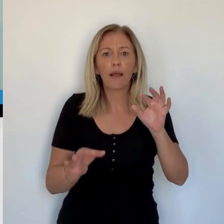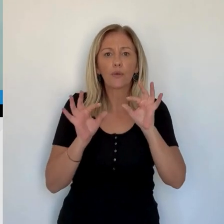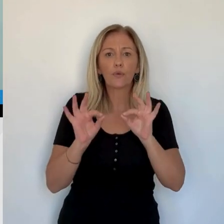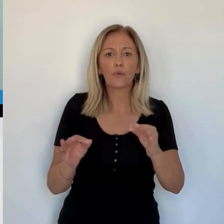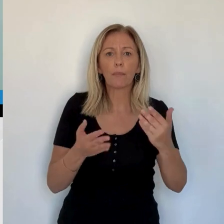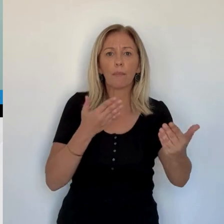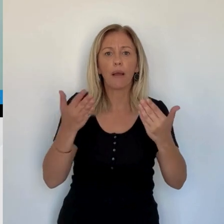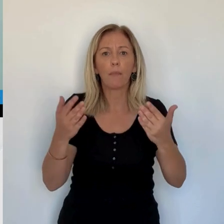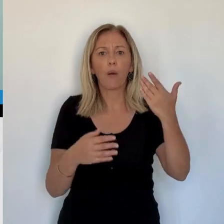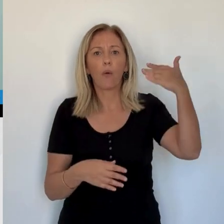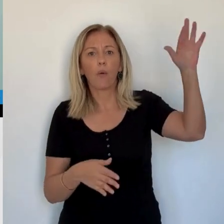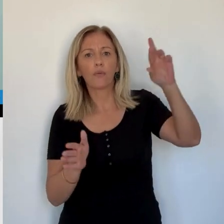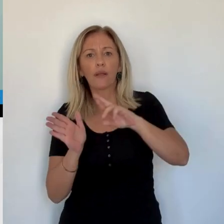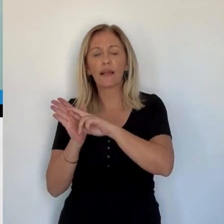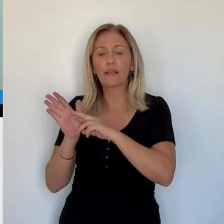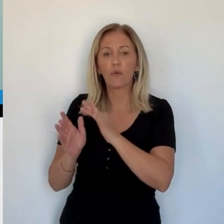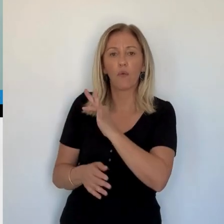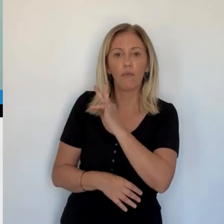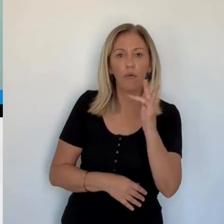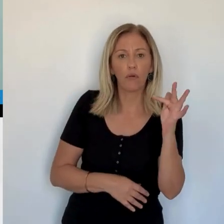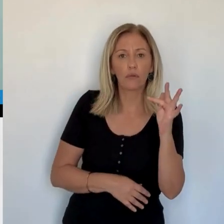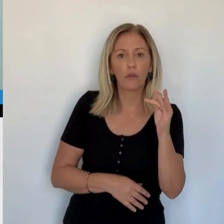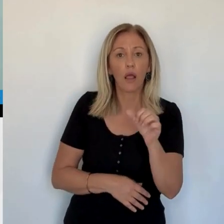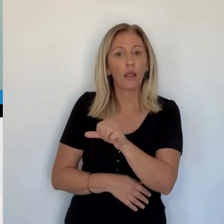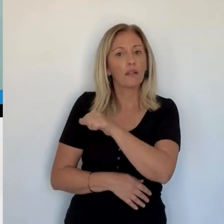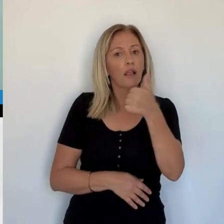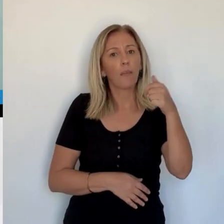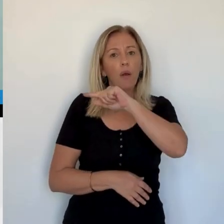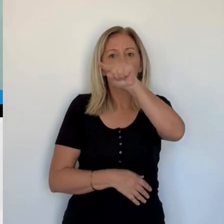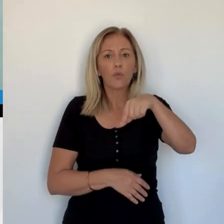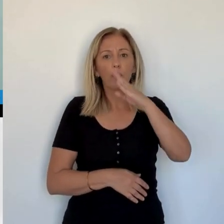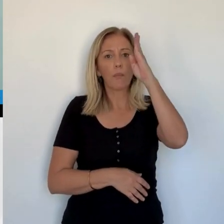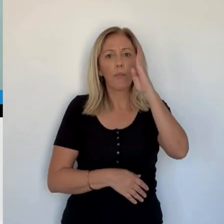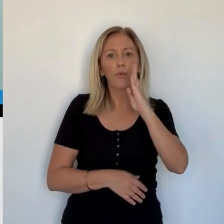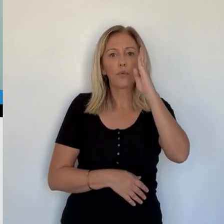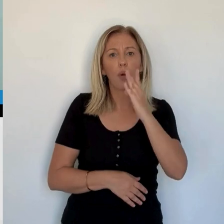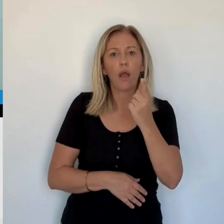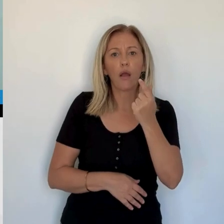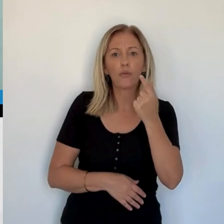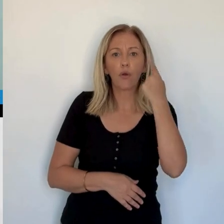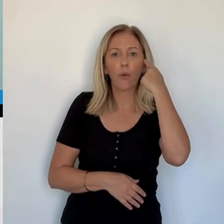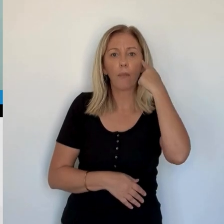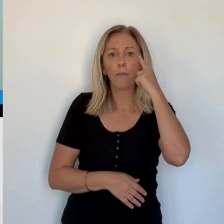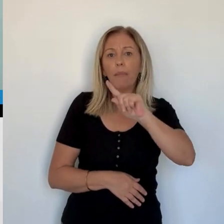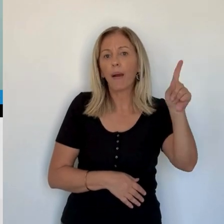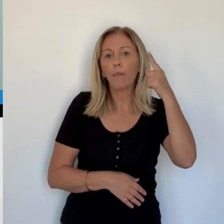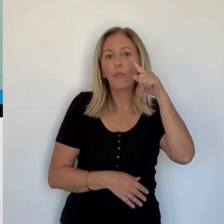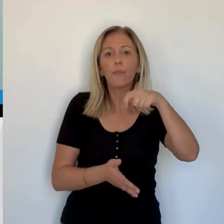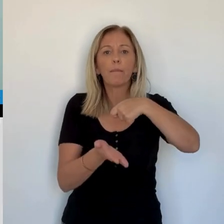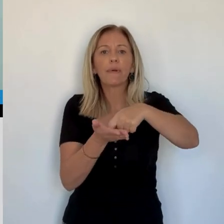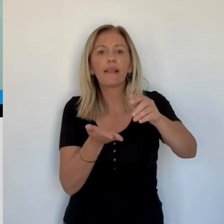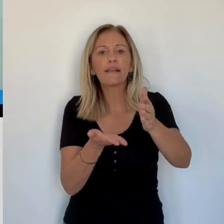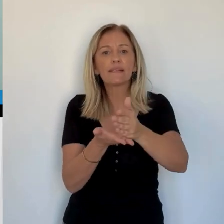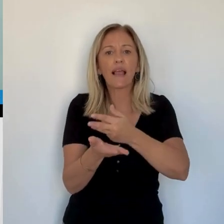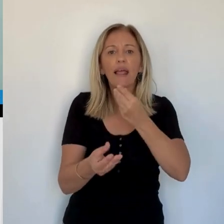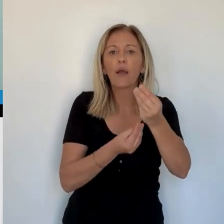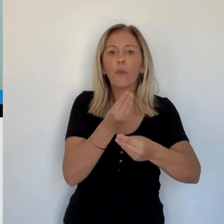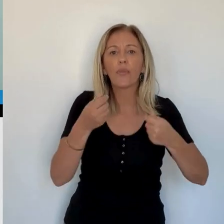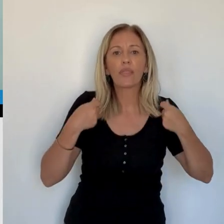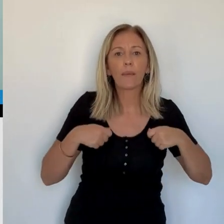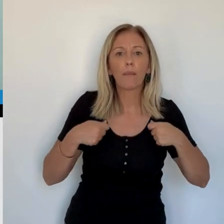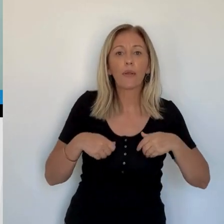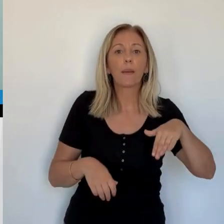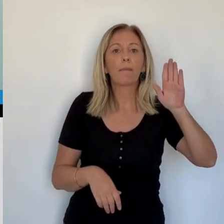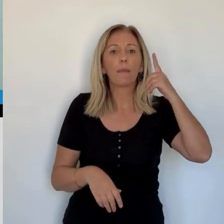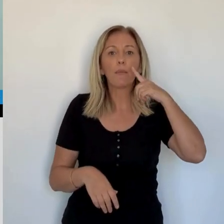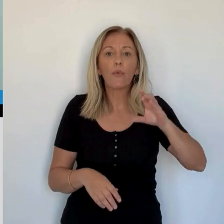'île est injuste, y compris par rapport à des régions non insulaires et de droits communs sur le continent. Et deux, qu'on en